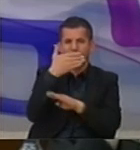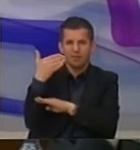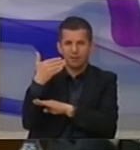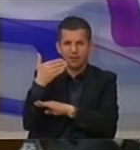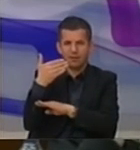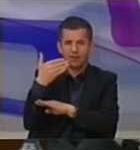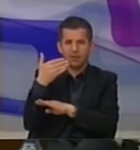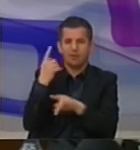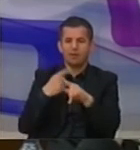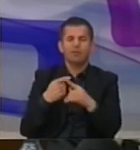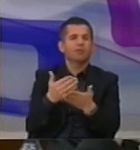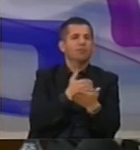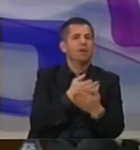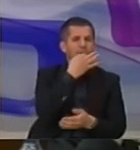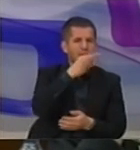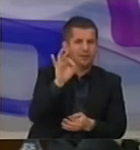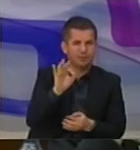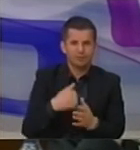dhe kriantët tyra shtes.